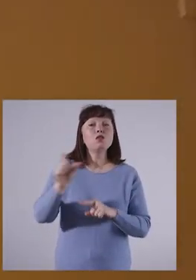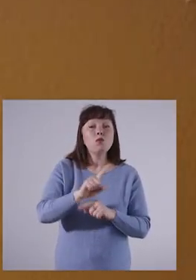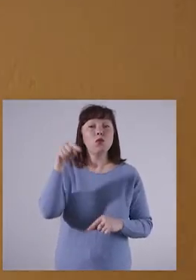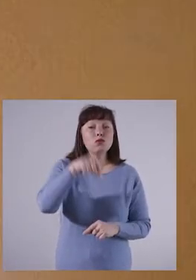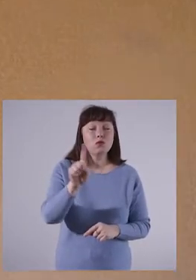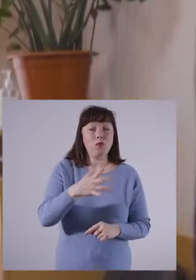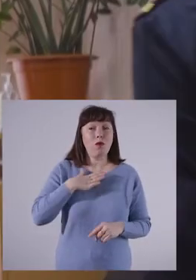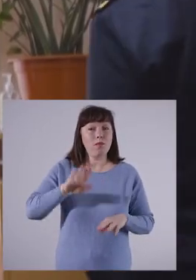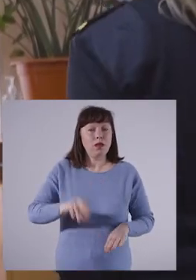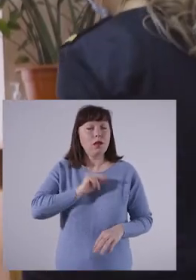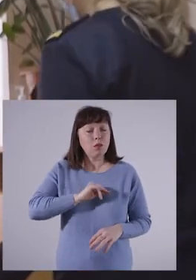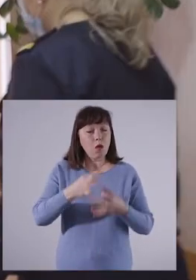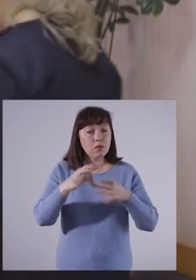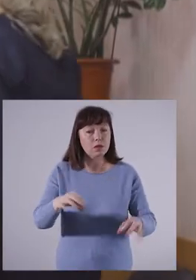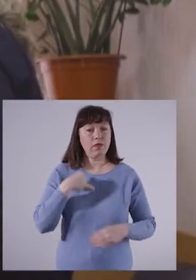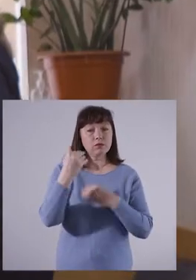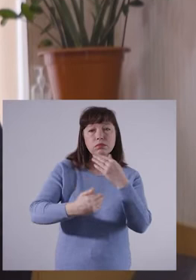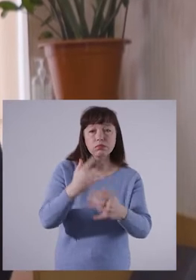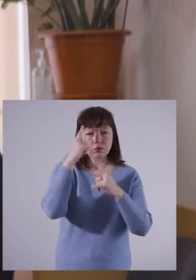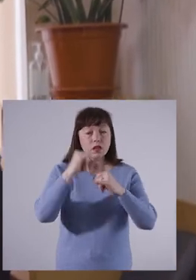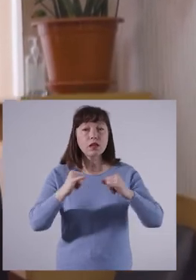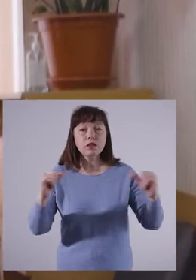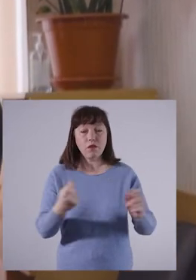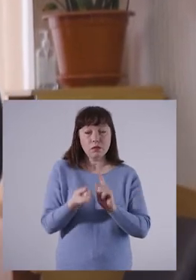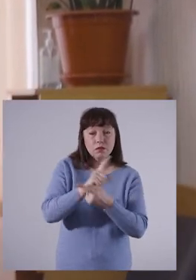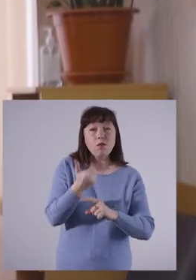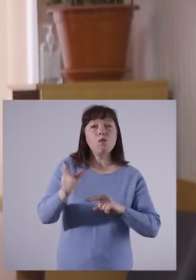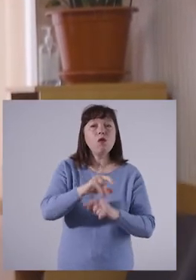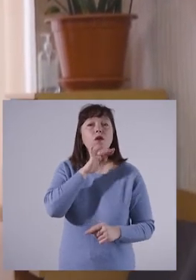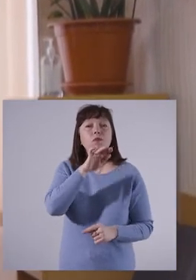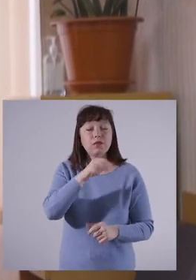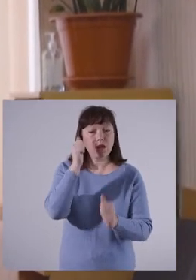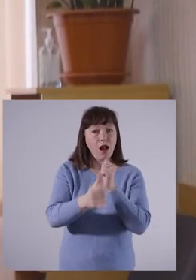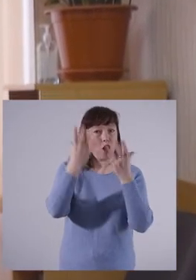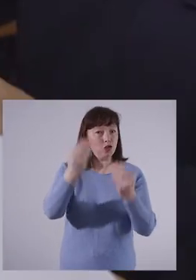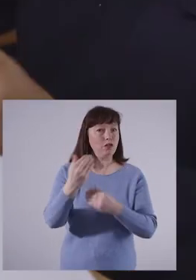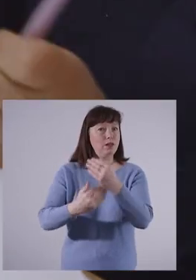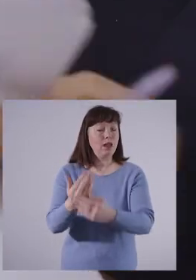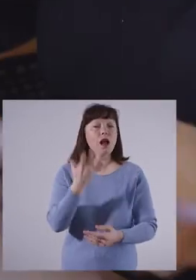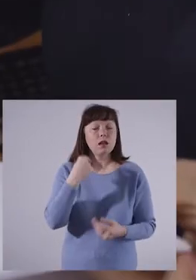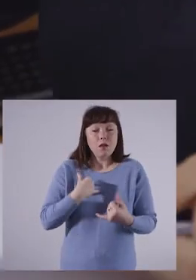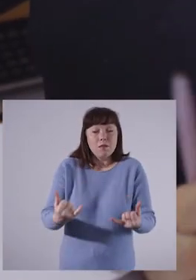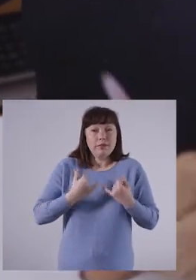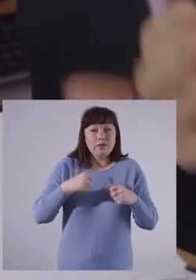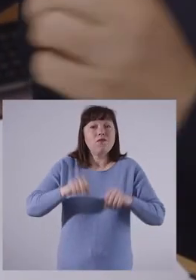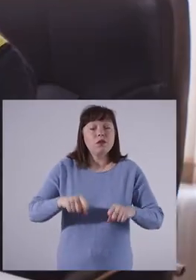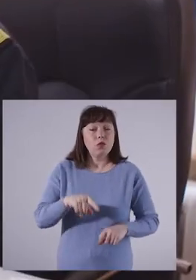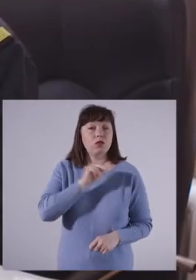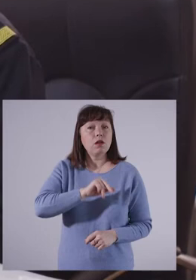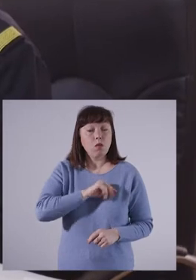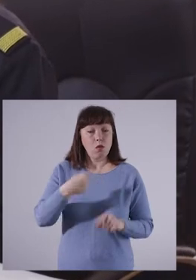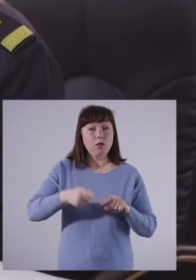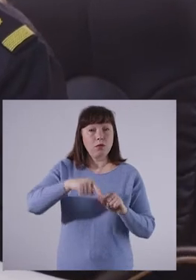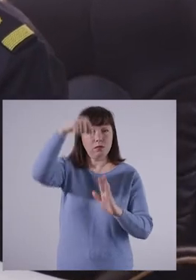că locul meu de serviciu îmi permite să cresc, să mă dezvolt și să devin mai profesionist în fiecare zi. Când mi s-a oferit posibilitatea